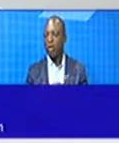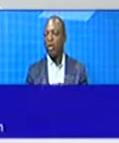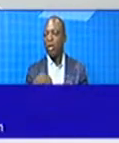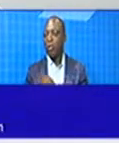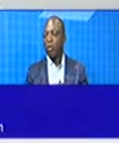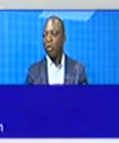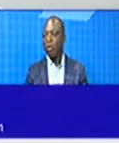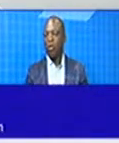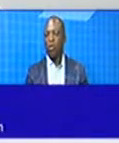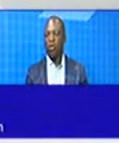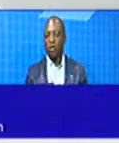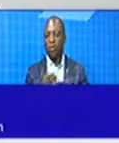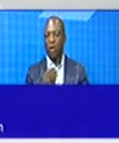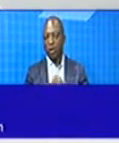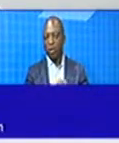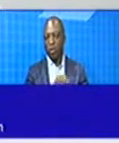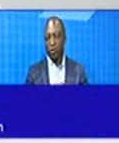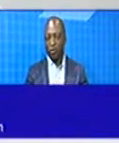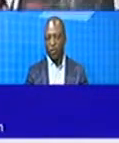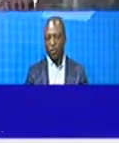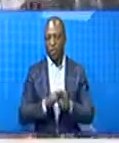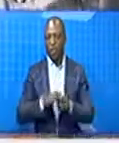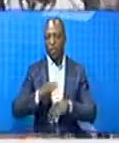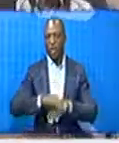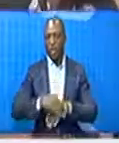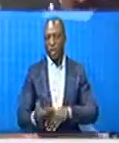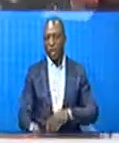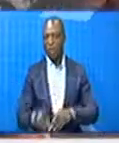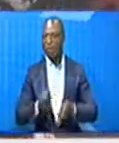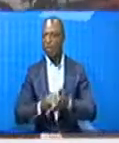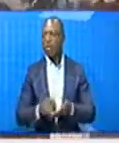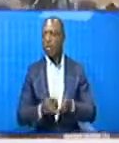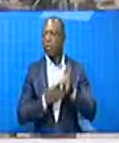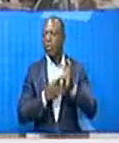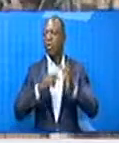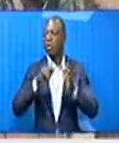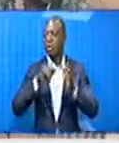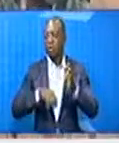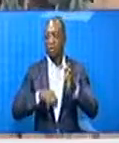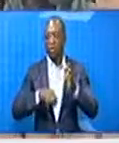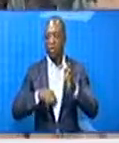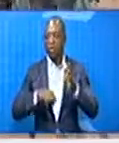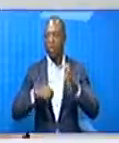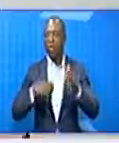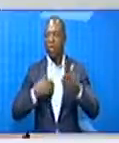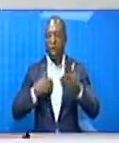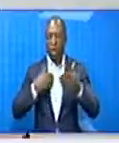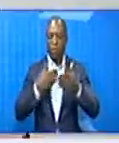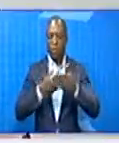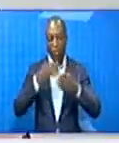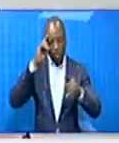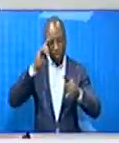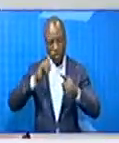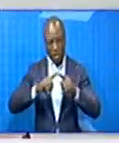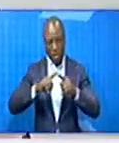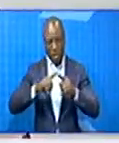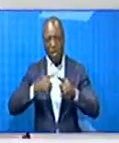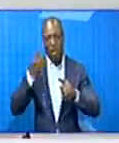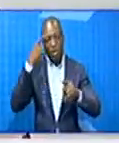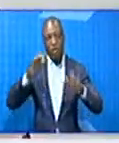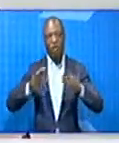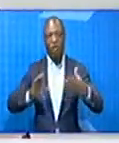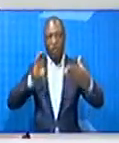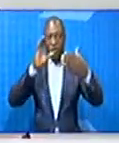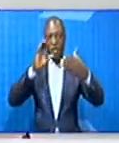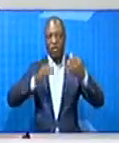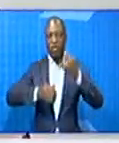causés par la COVID-19 et au-delà. Ceci suppose donc une approche concertée pour faire face